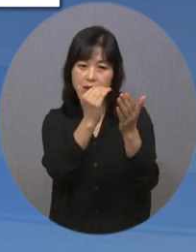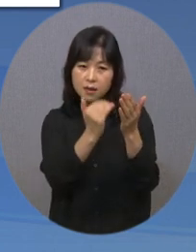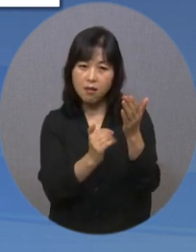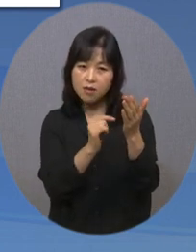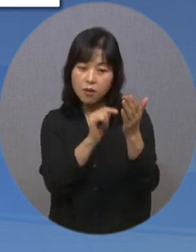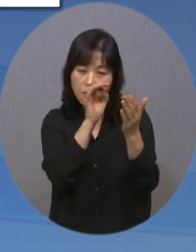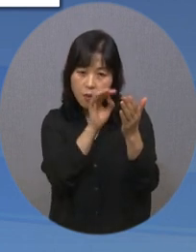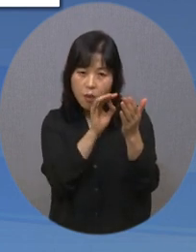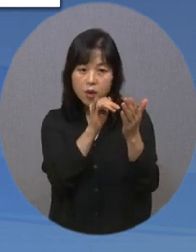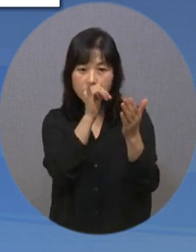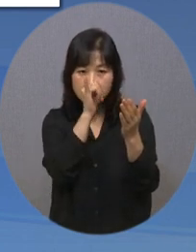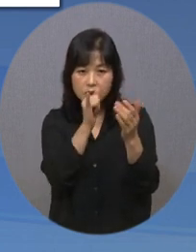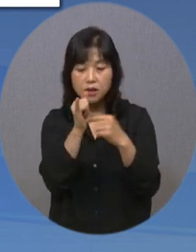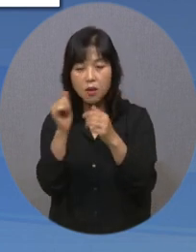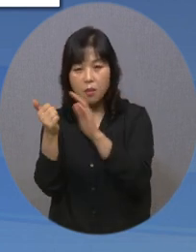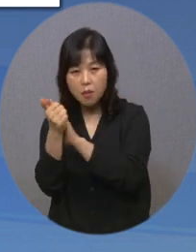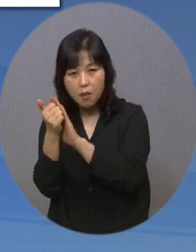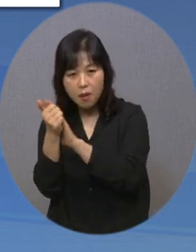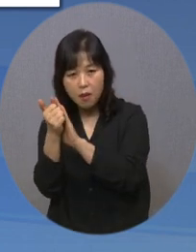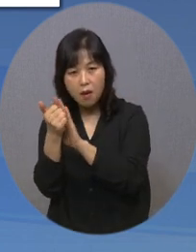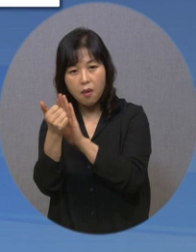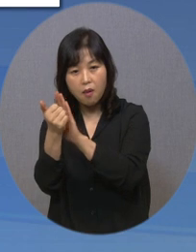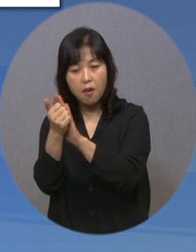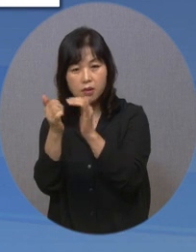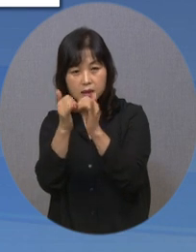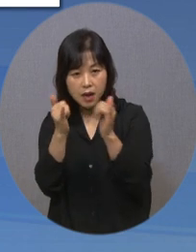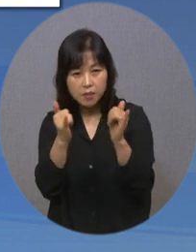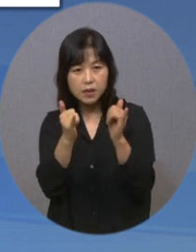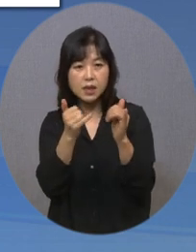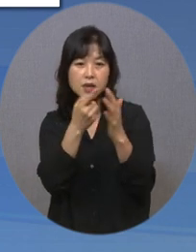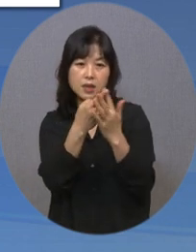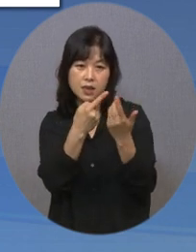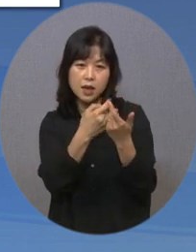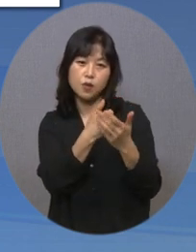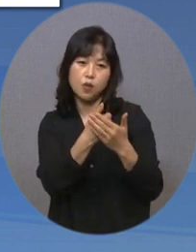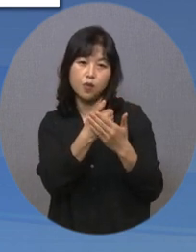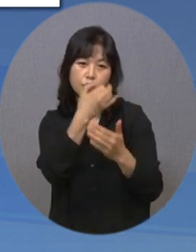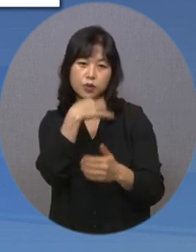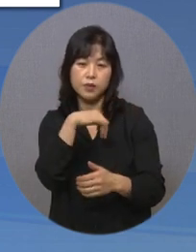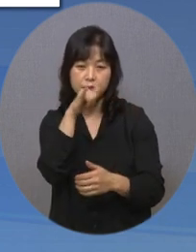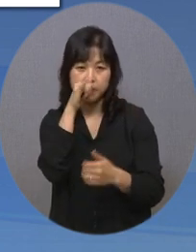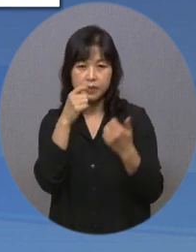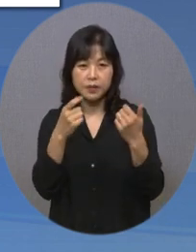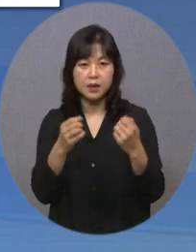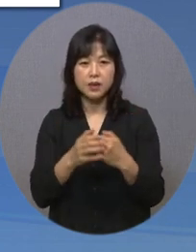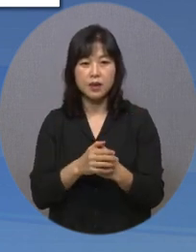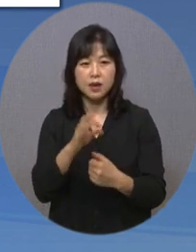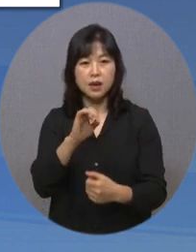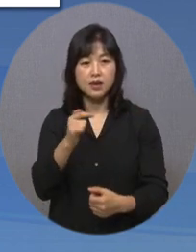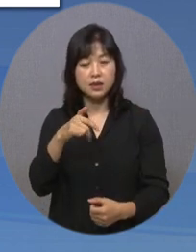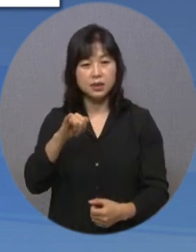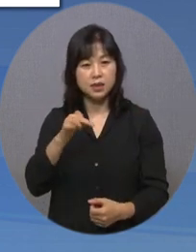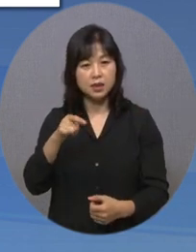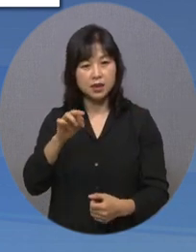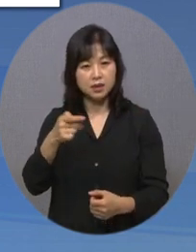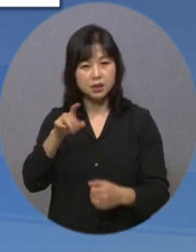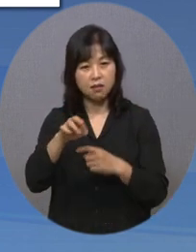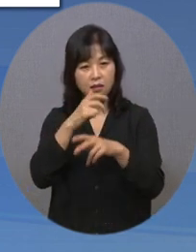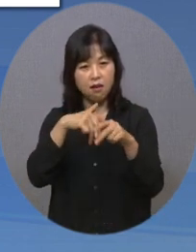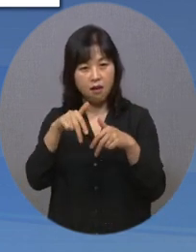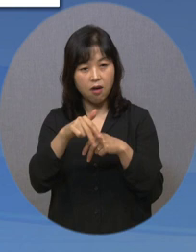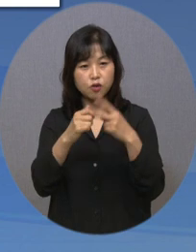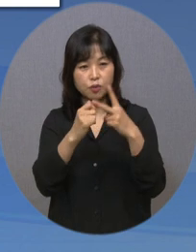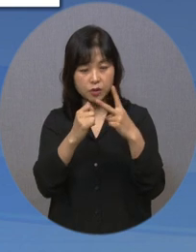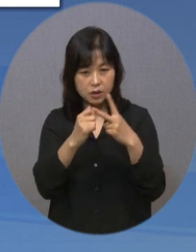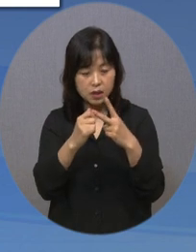종사자의 이해와 활용을 극대화할 예정입니다. 이번 인지상정 2편은 기억력 자극과 강화를